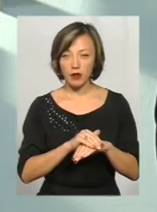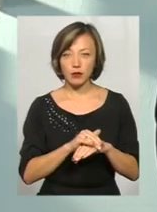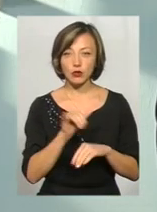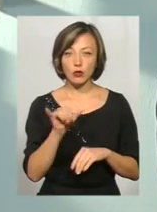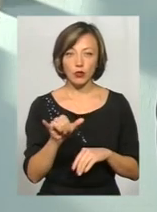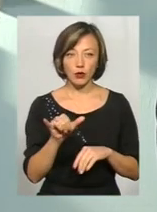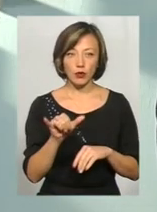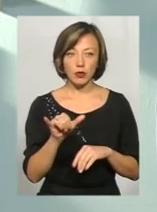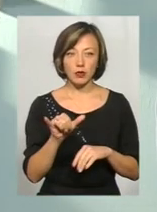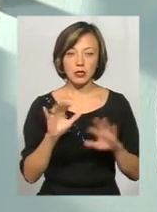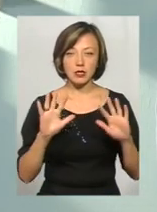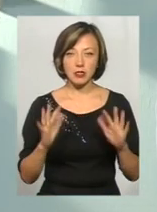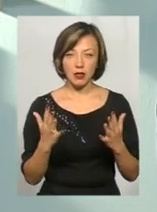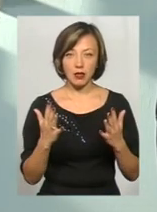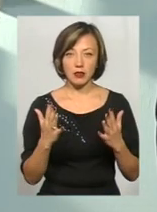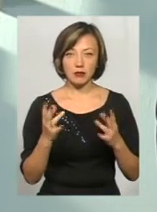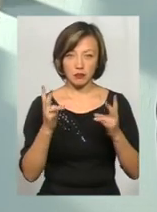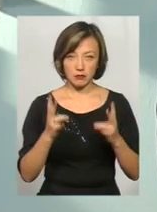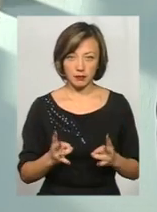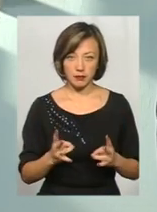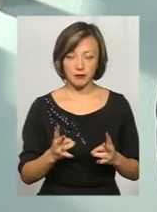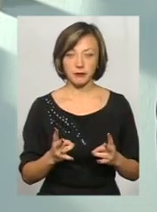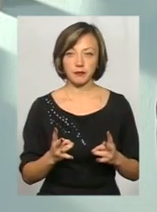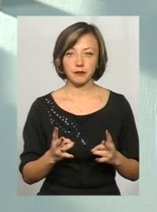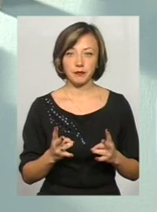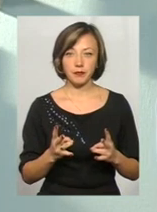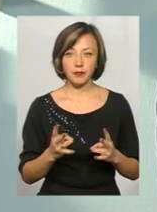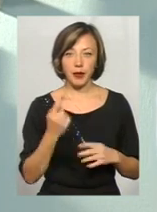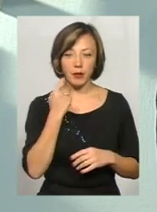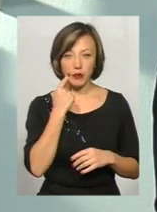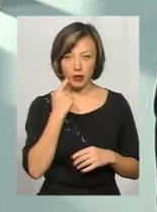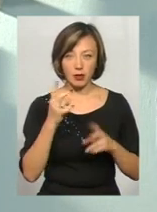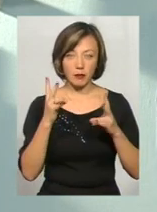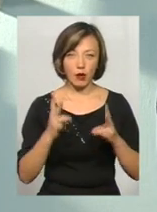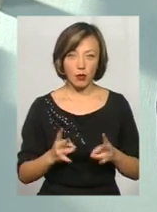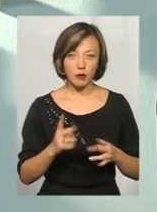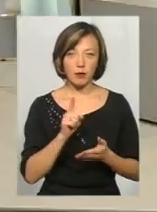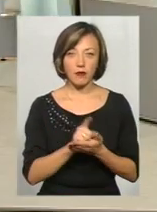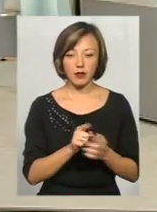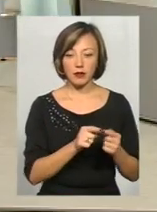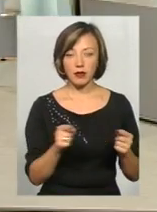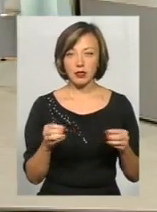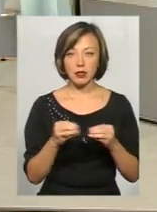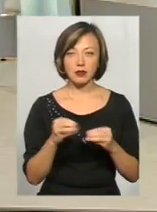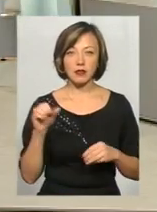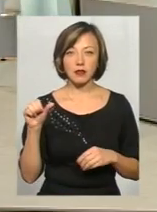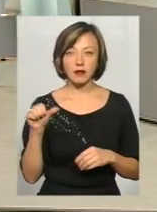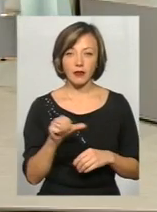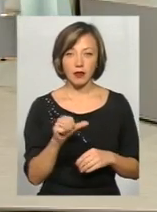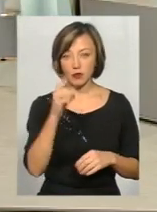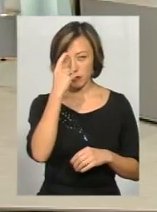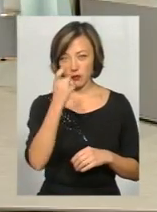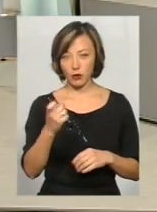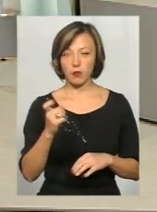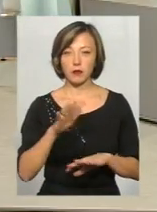сталася з ним прикра пригода, то він повинен на протязі десяти хвилин повідомити.